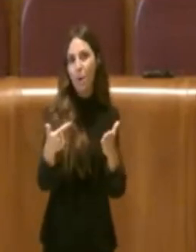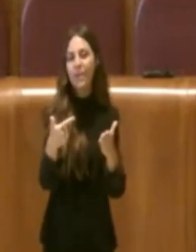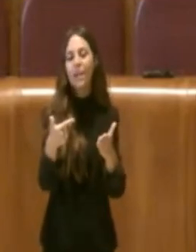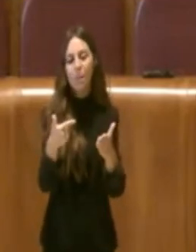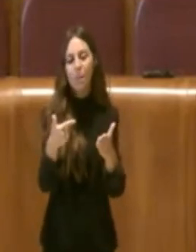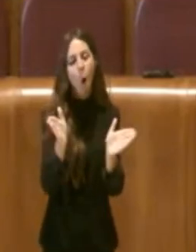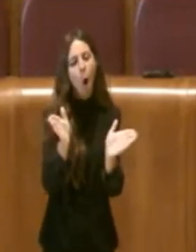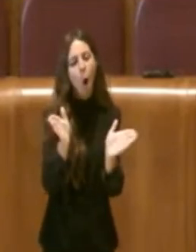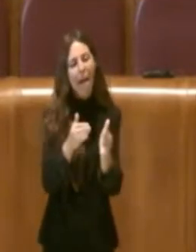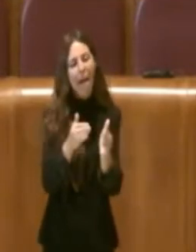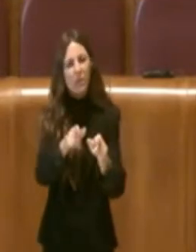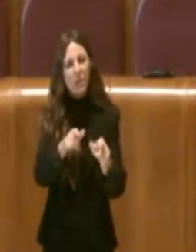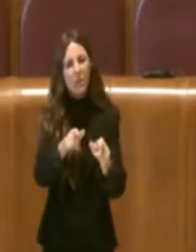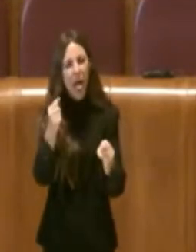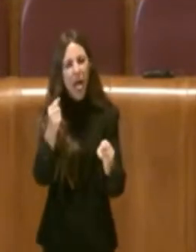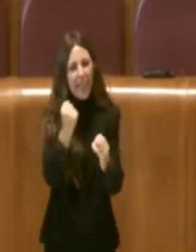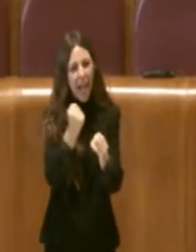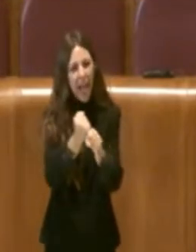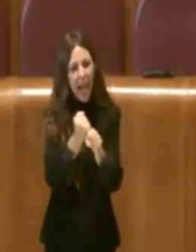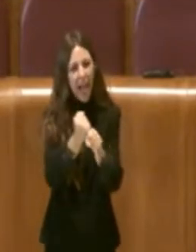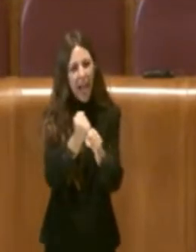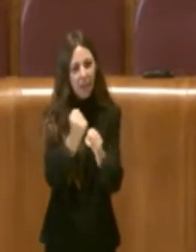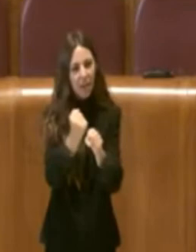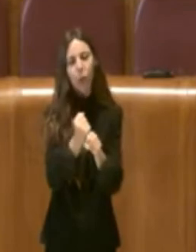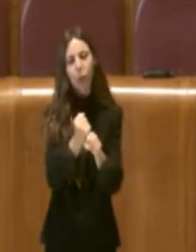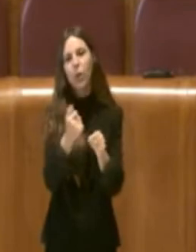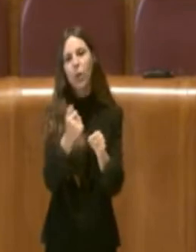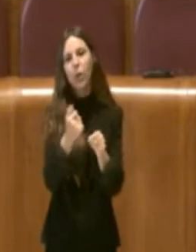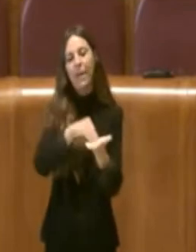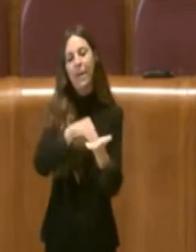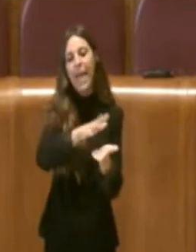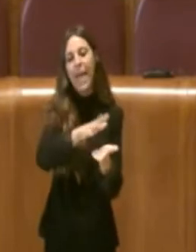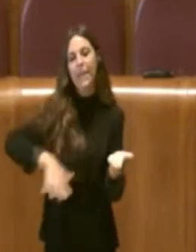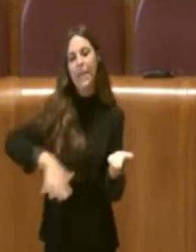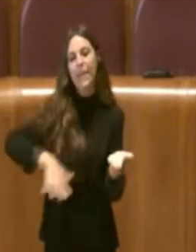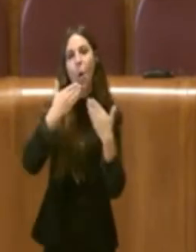categoria di persone che presidiano il territorio grazie